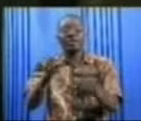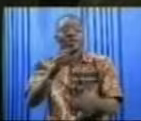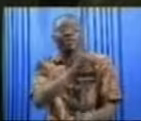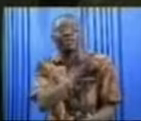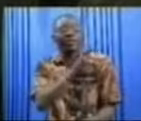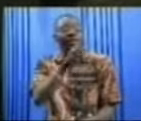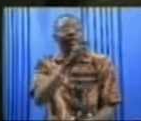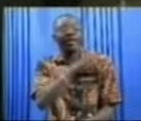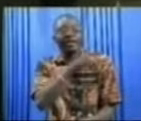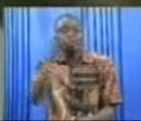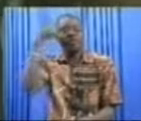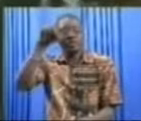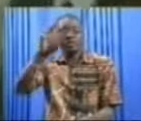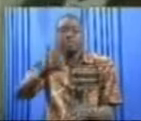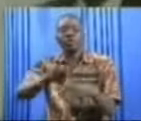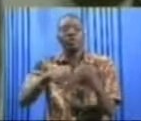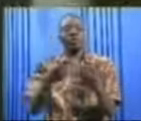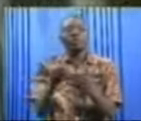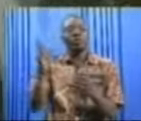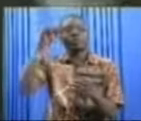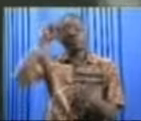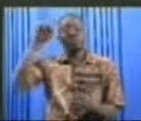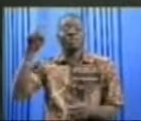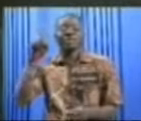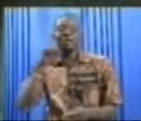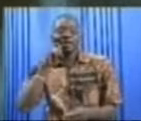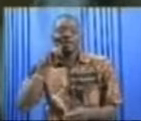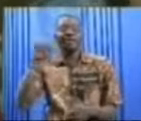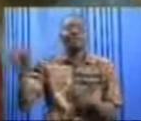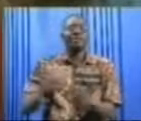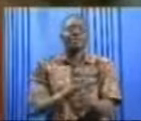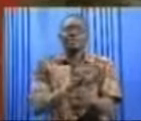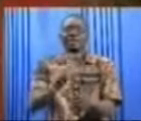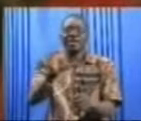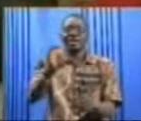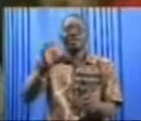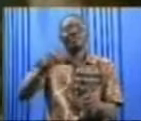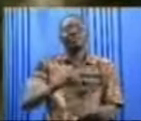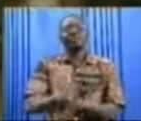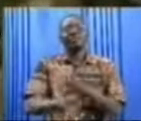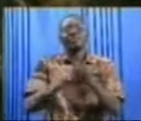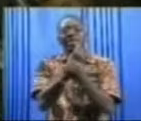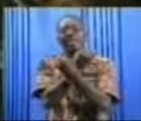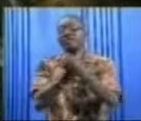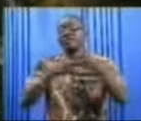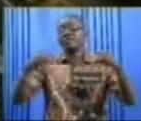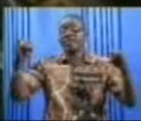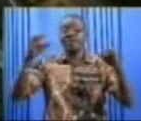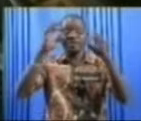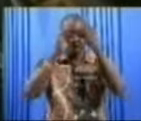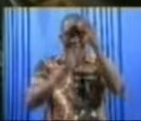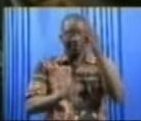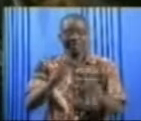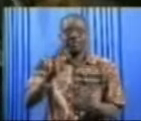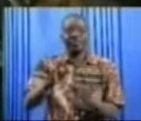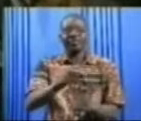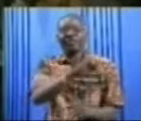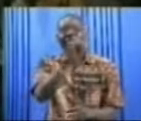dépénalisation de l'homosexualité. Il s'engage à renforcer l'indépendance de la justice. Je verrai